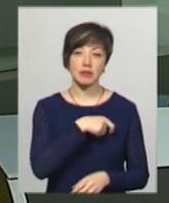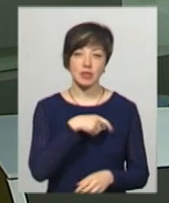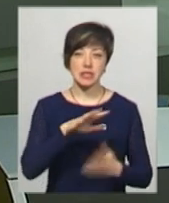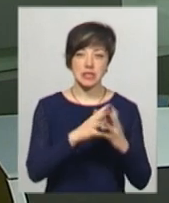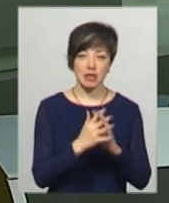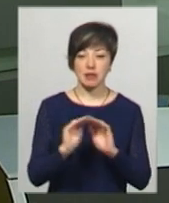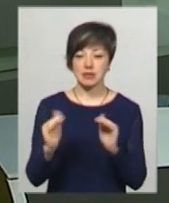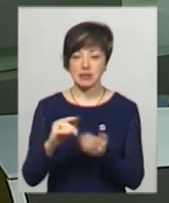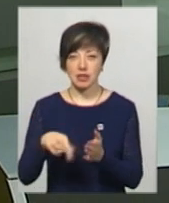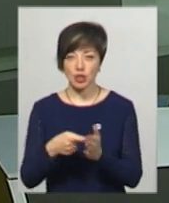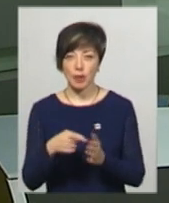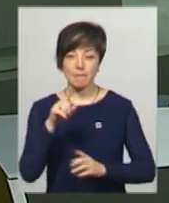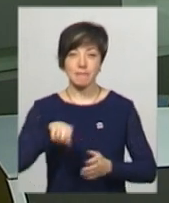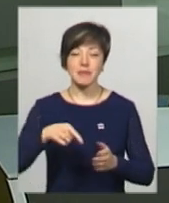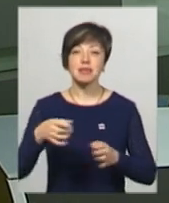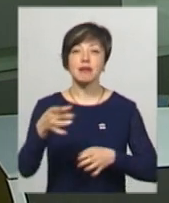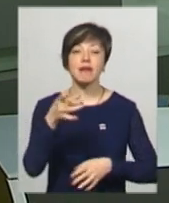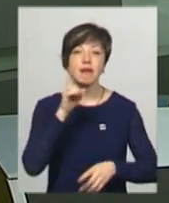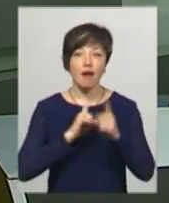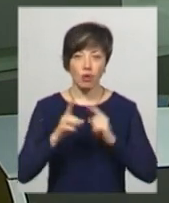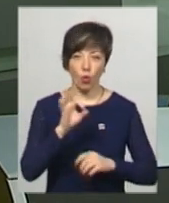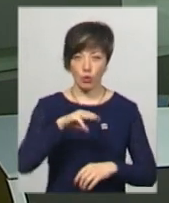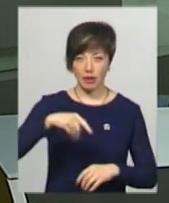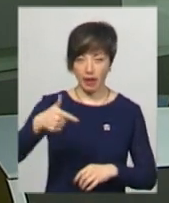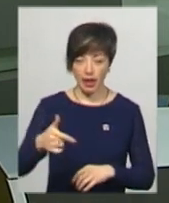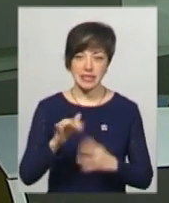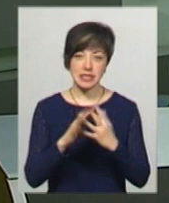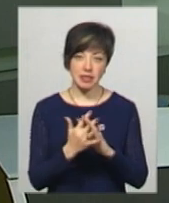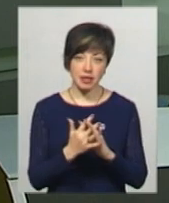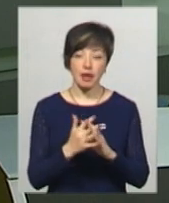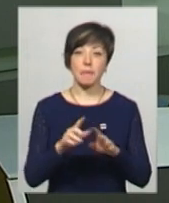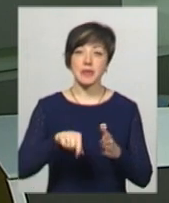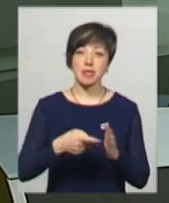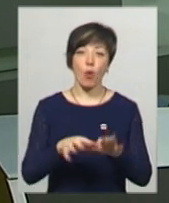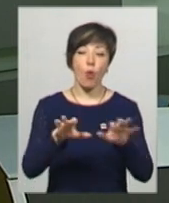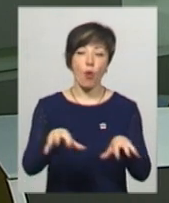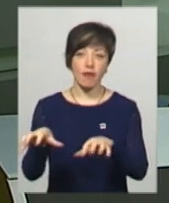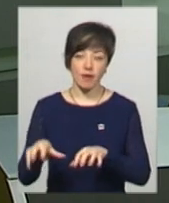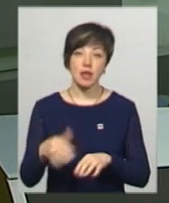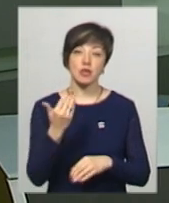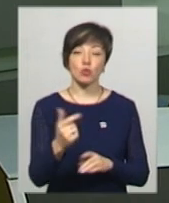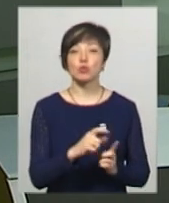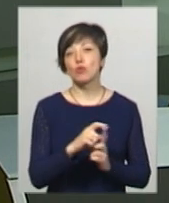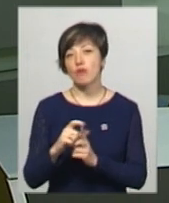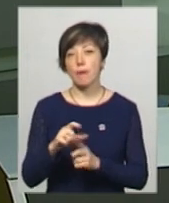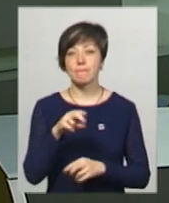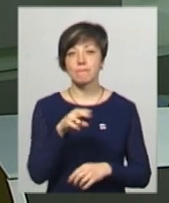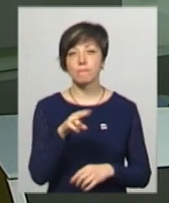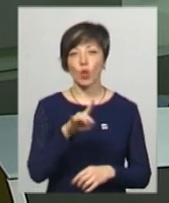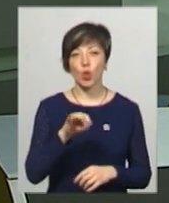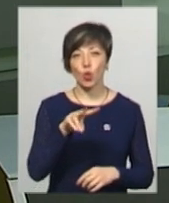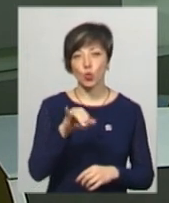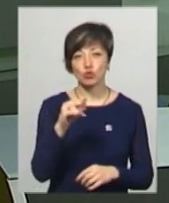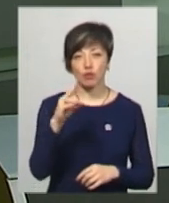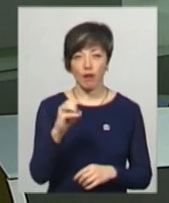сільських, селищних, міських, рад, об'єднаних територіальних громад і сільських, селищних і міських голів. За його словами, у Плужненській ОТГ